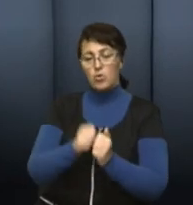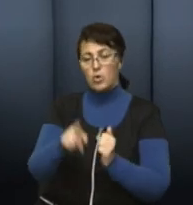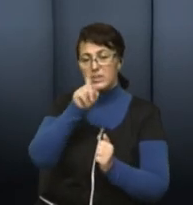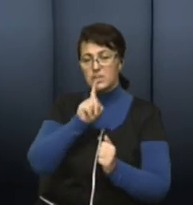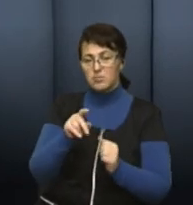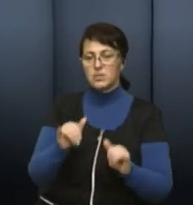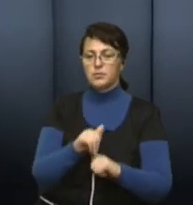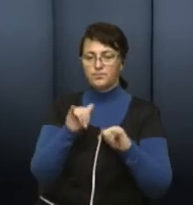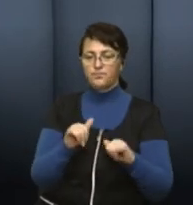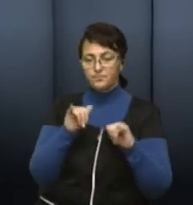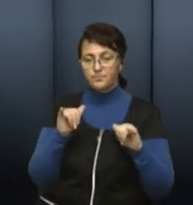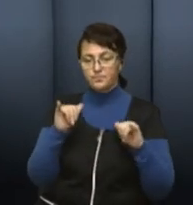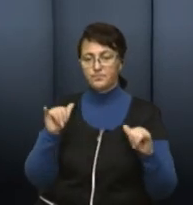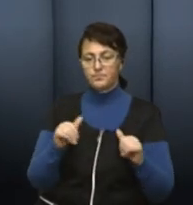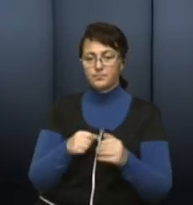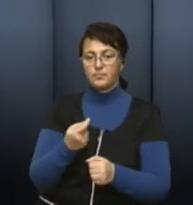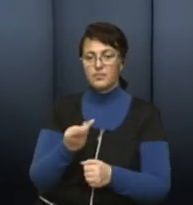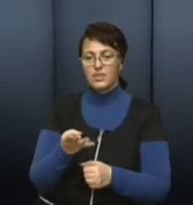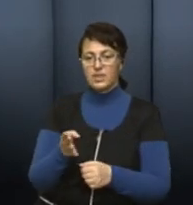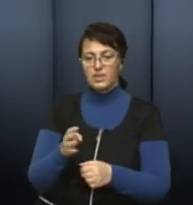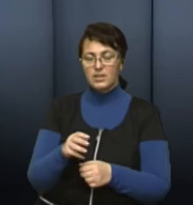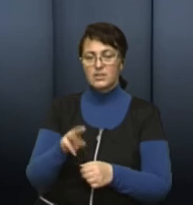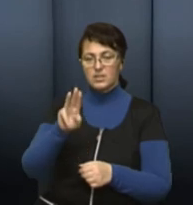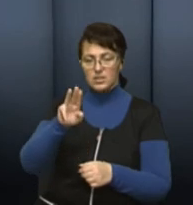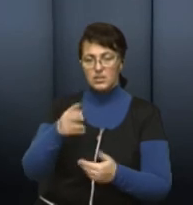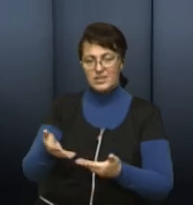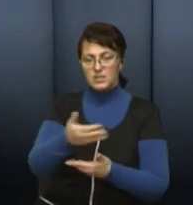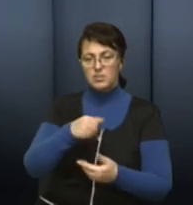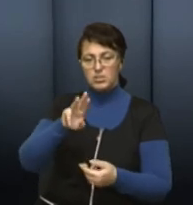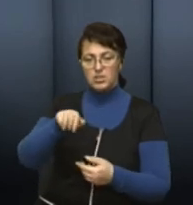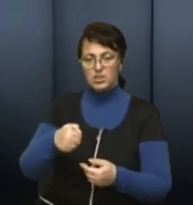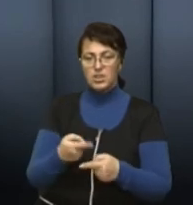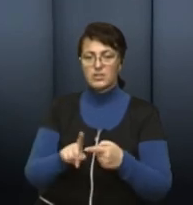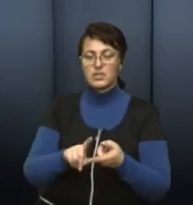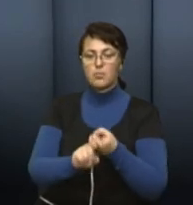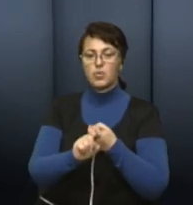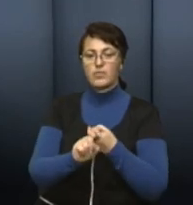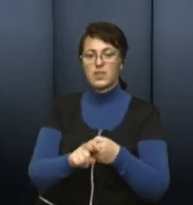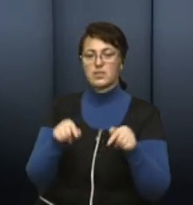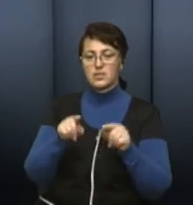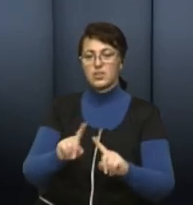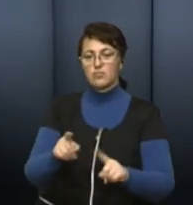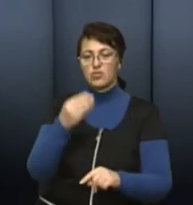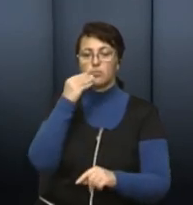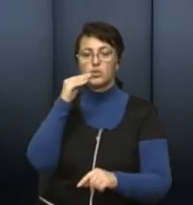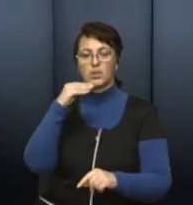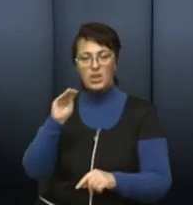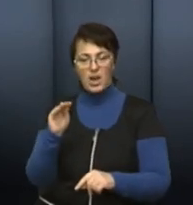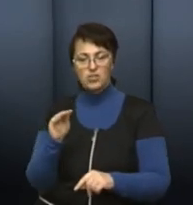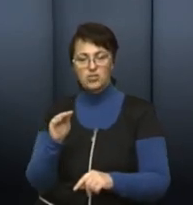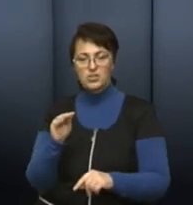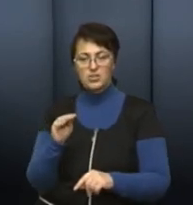зростає. Скільки зібраних штрафів, це пов'язано з тим, що все покращується. І певна